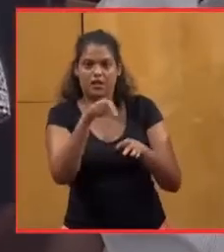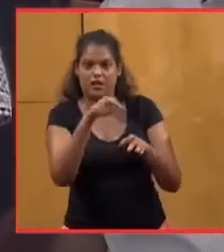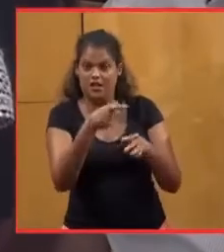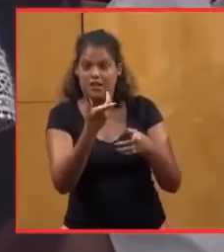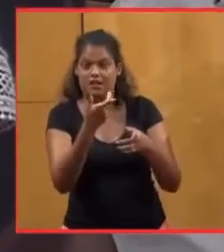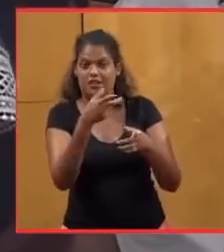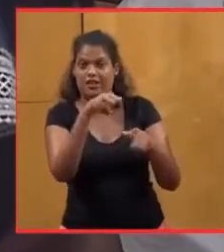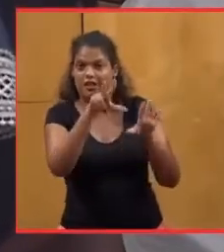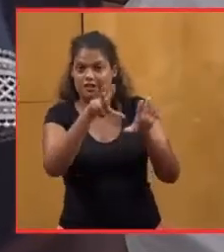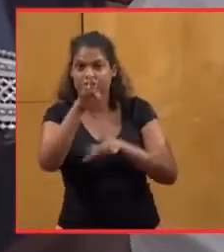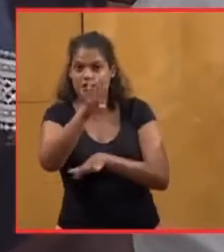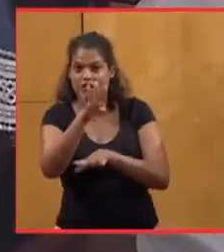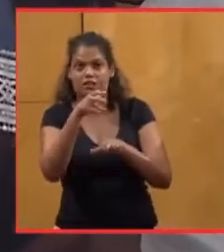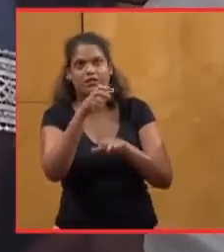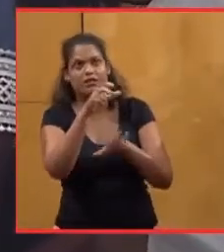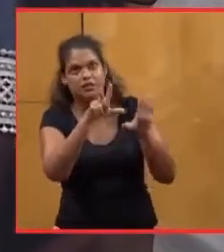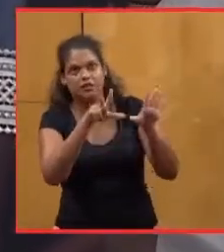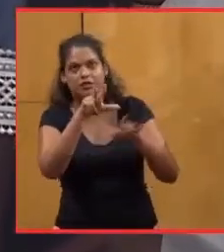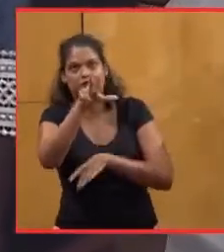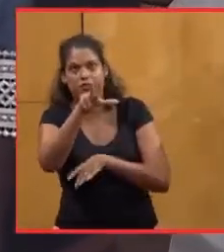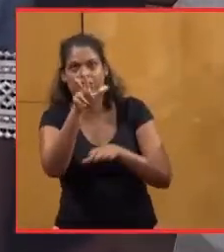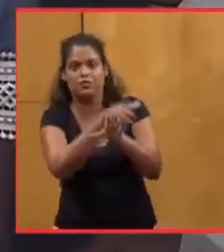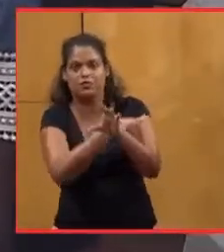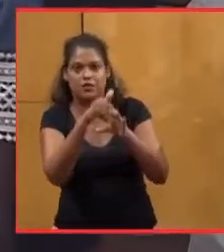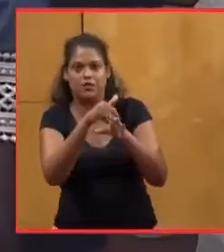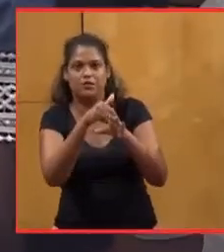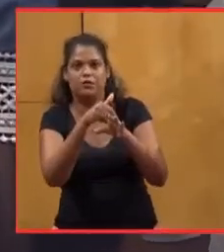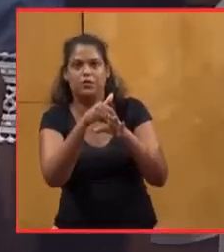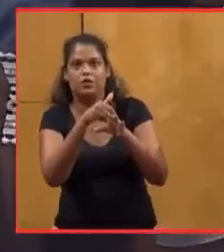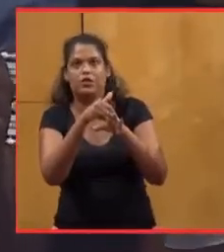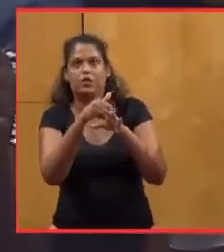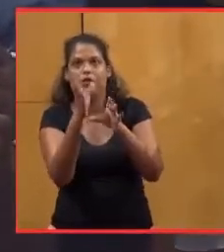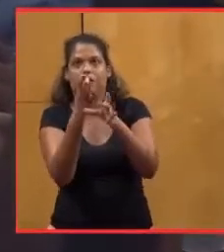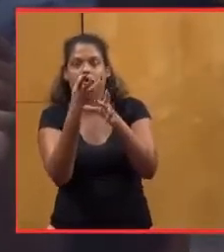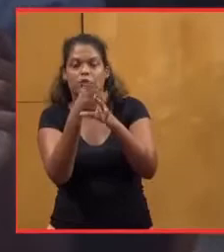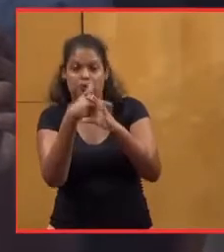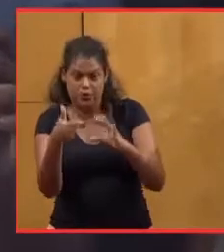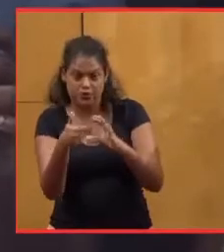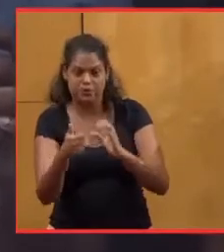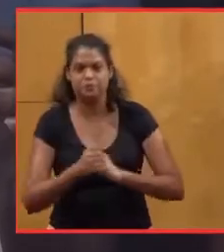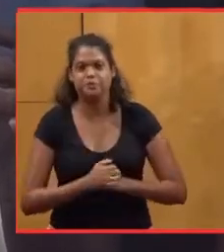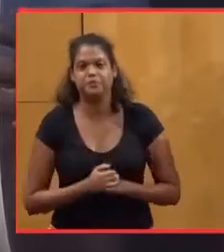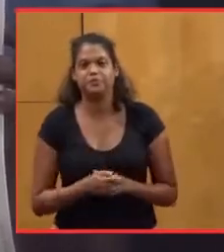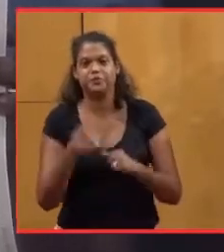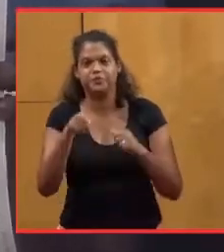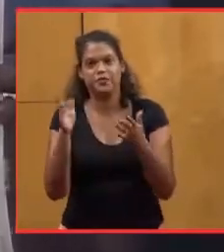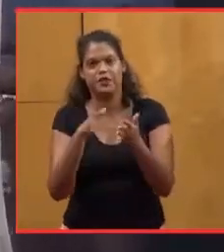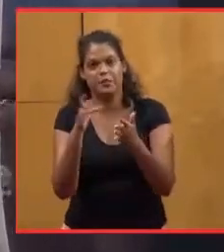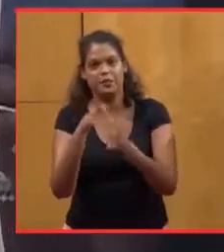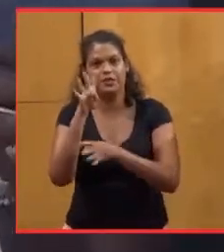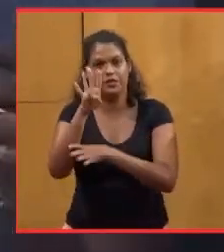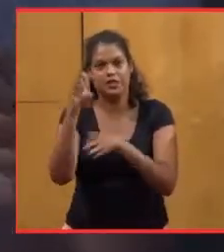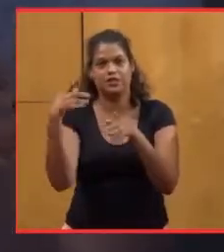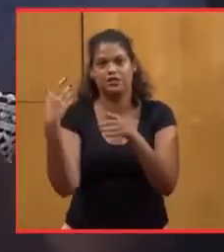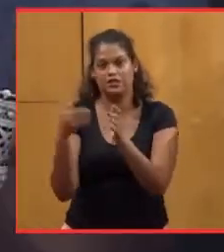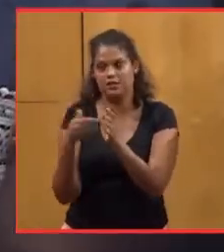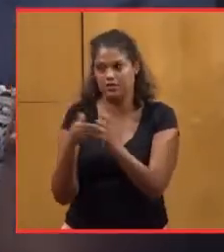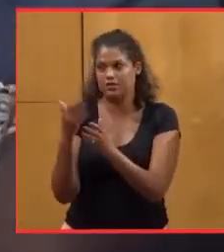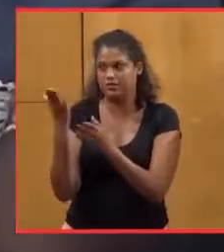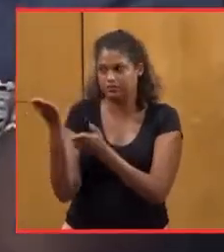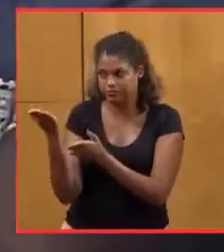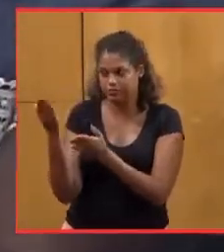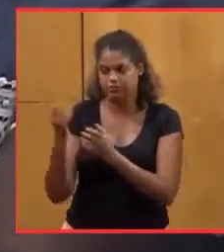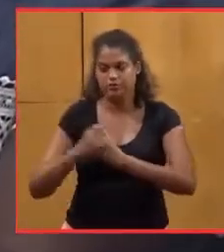millions d'euros, 83 millions et 973 millions et 69 centimes précisément. Page 4, toujours, c'est le plus